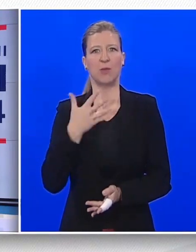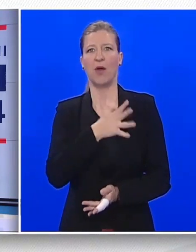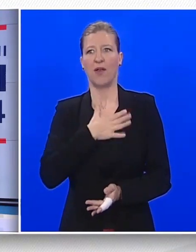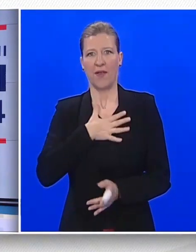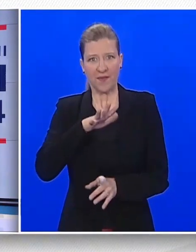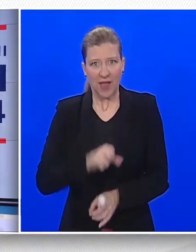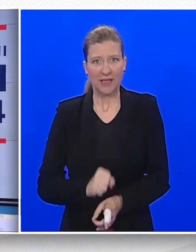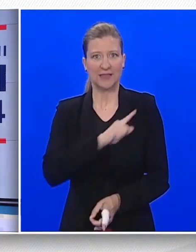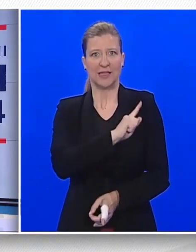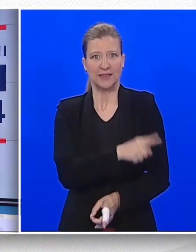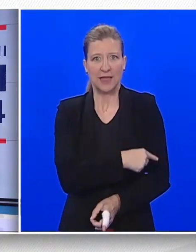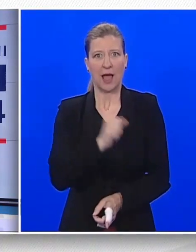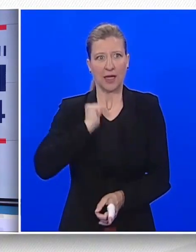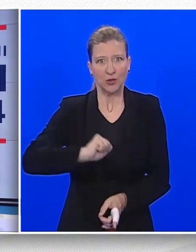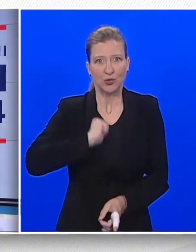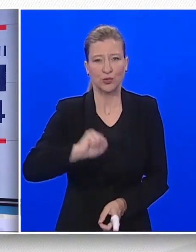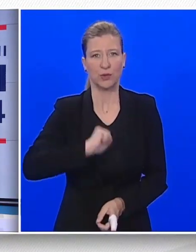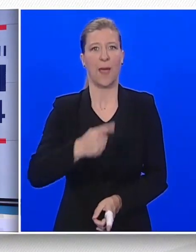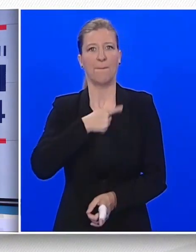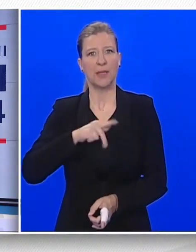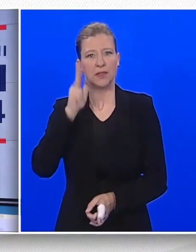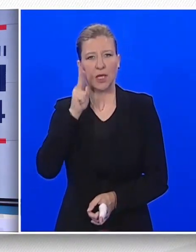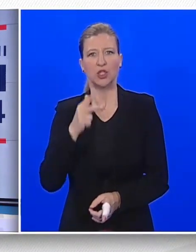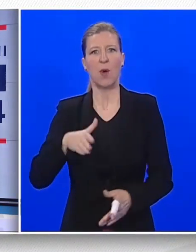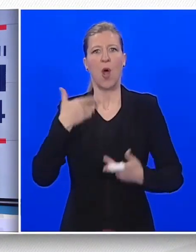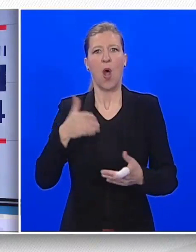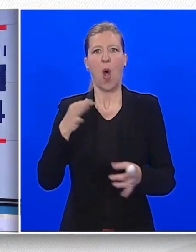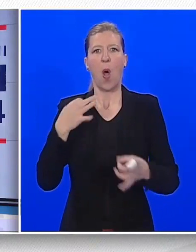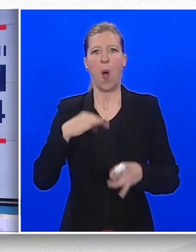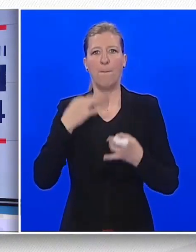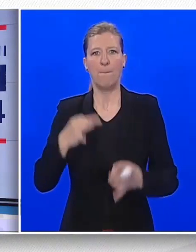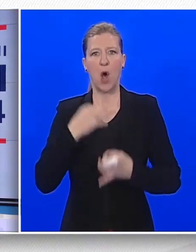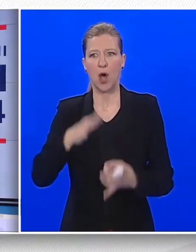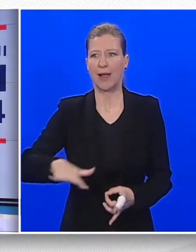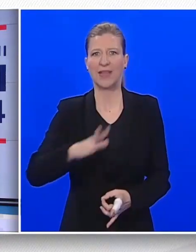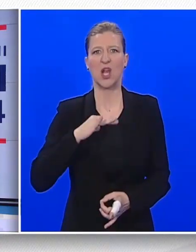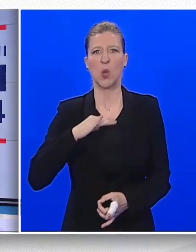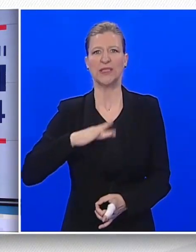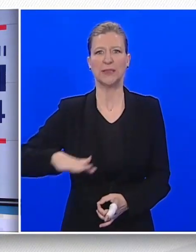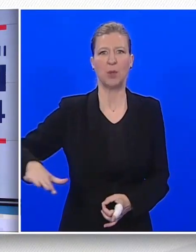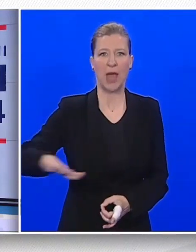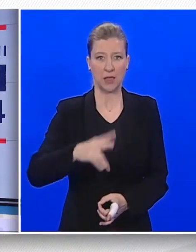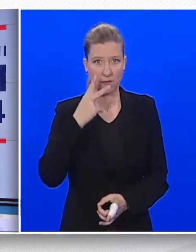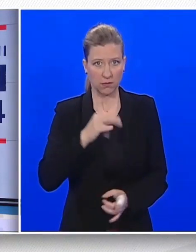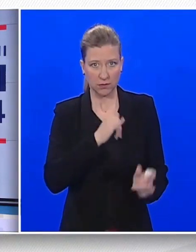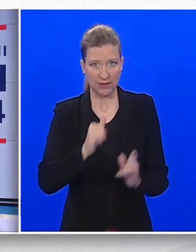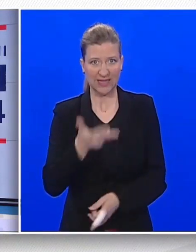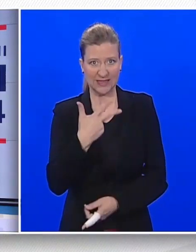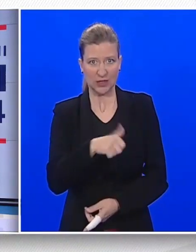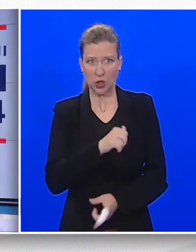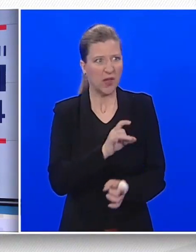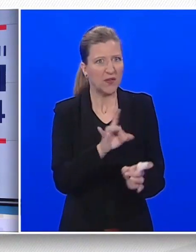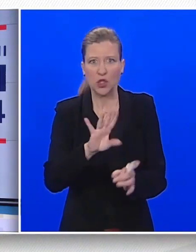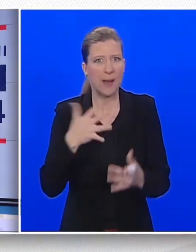tako da ćemo poraviti gospodarstvo koje se urušava 30 godina. Ništa se ne proizvodi više u zemlji. Živimo